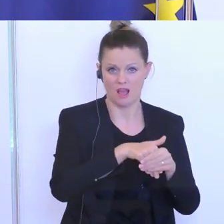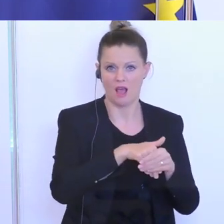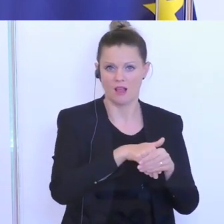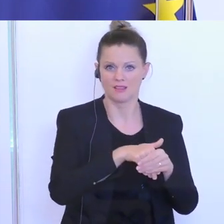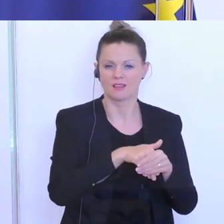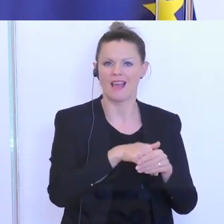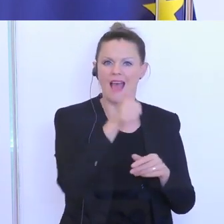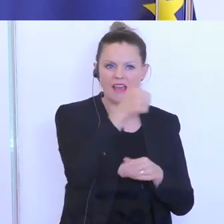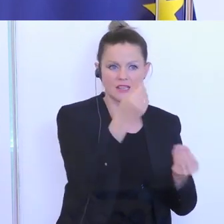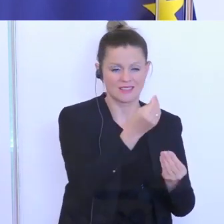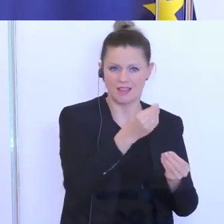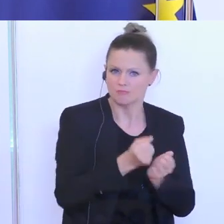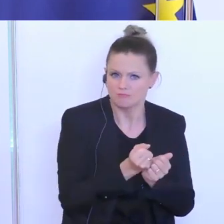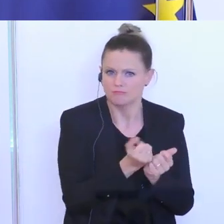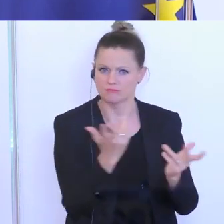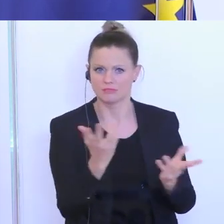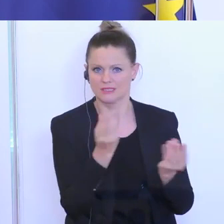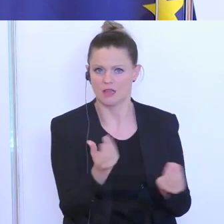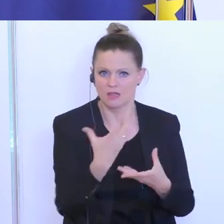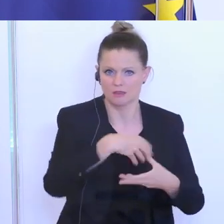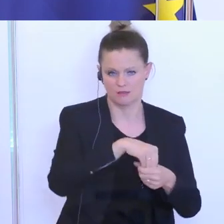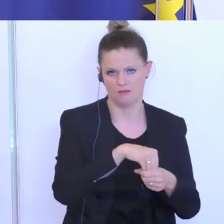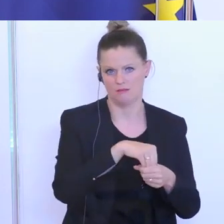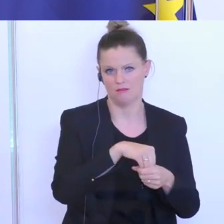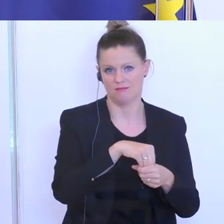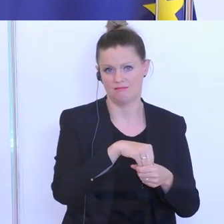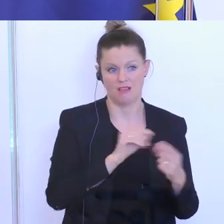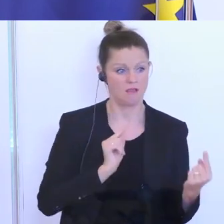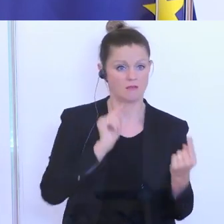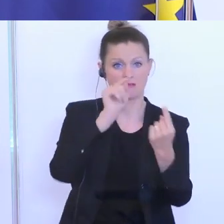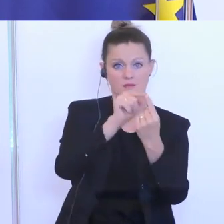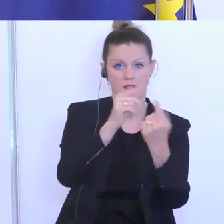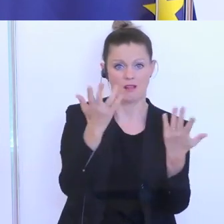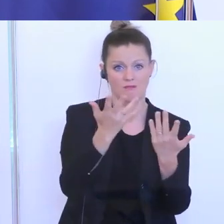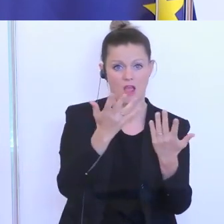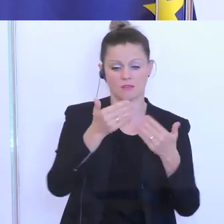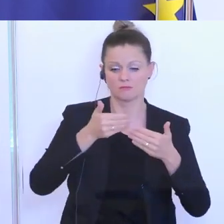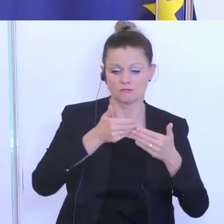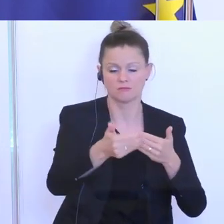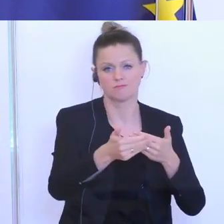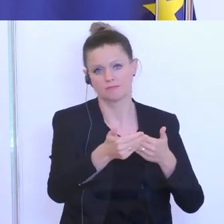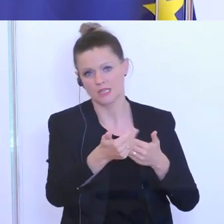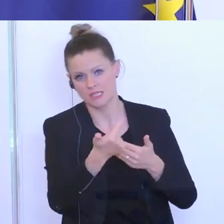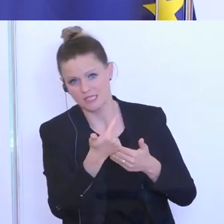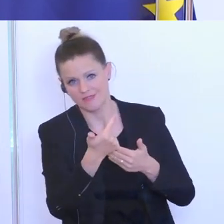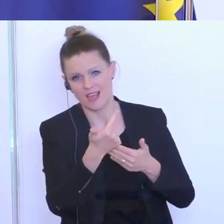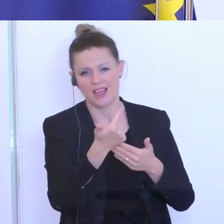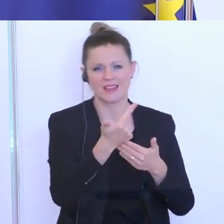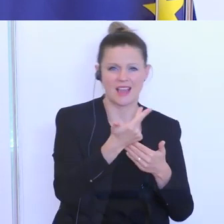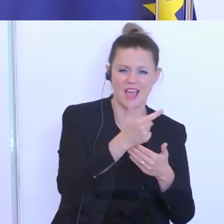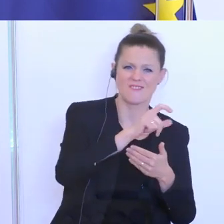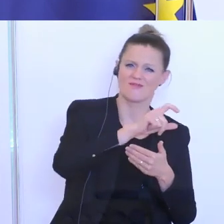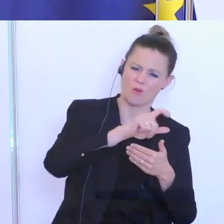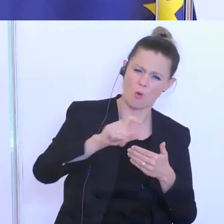Teile und das ambitionierte Ziel ist, das in den nächsten 2-3